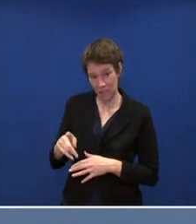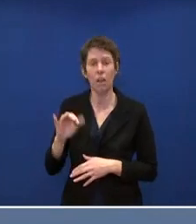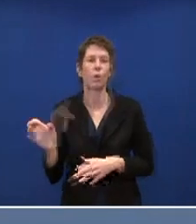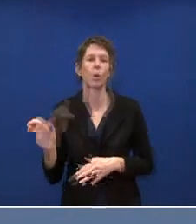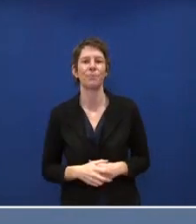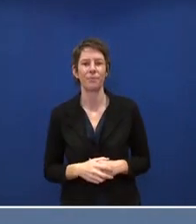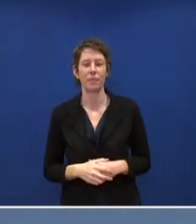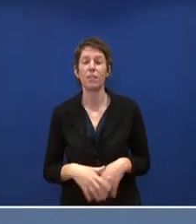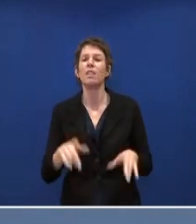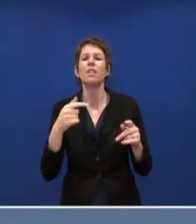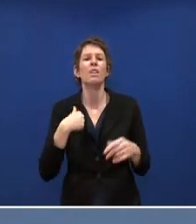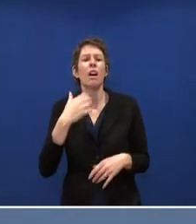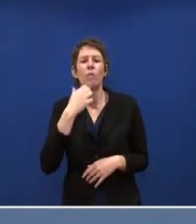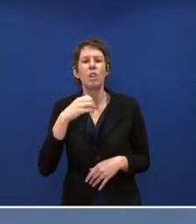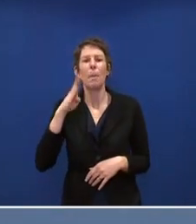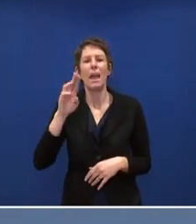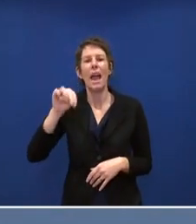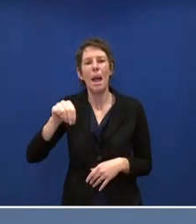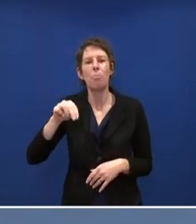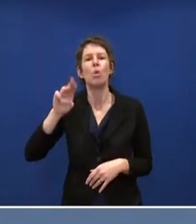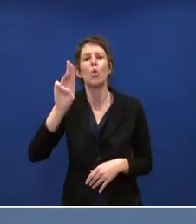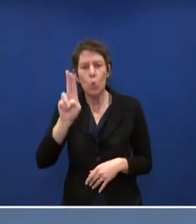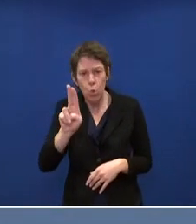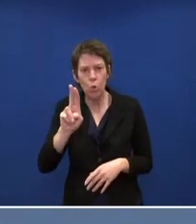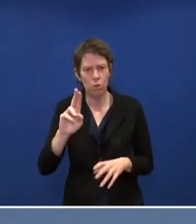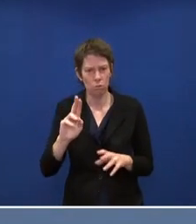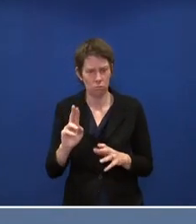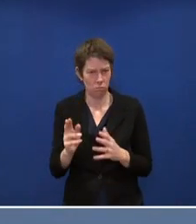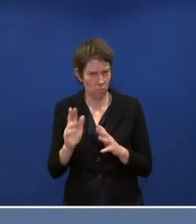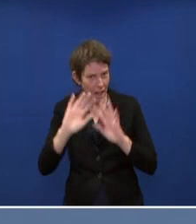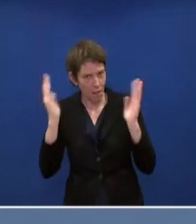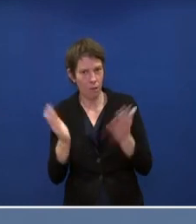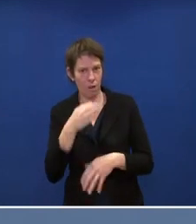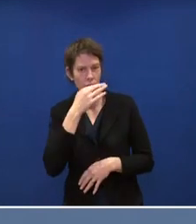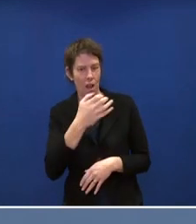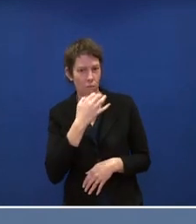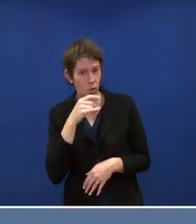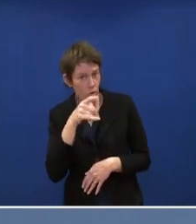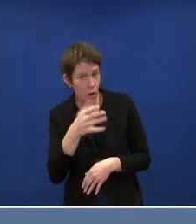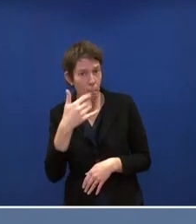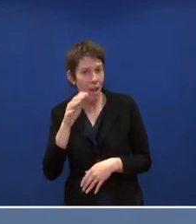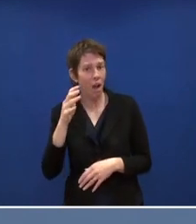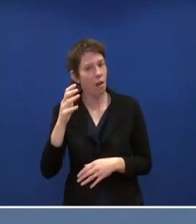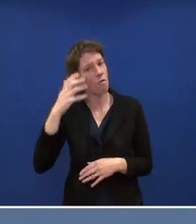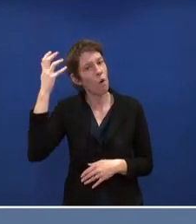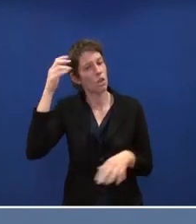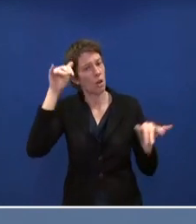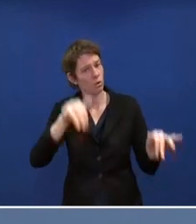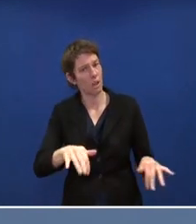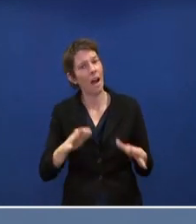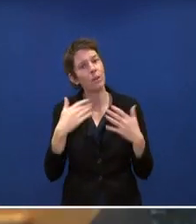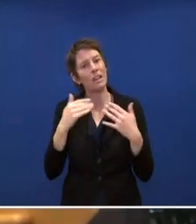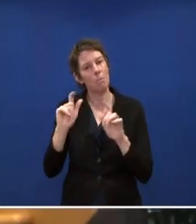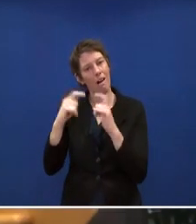Ich wollte einfach das BMU noch mal so allgemein fragen, ob Sie noch weitere Vorstellungen hatten vor dem